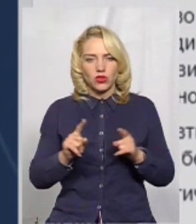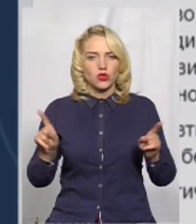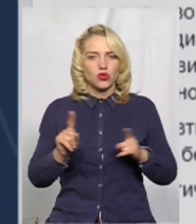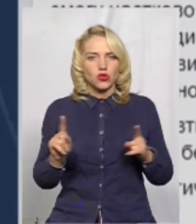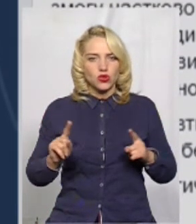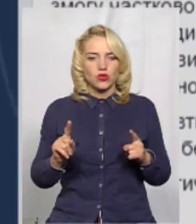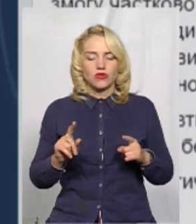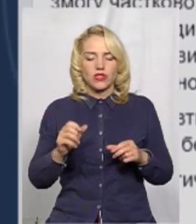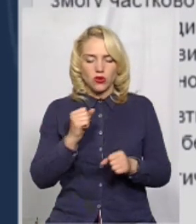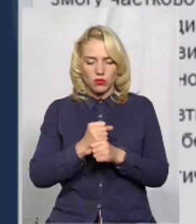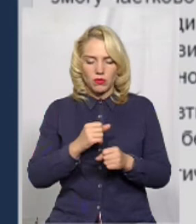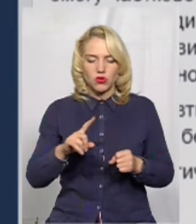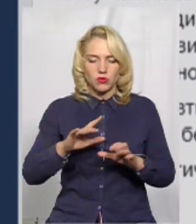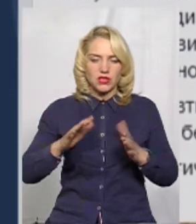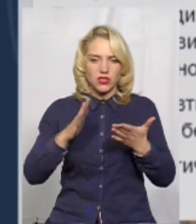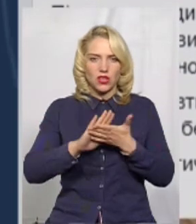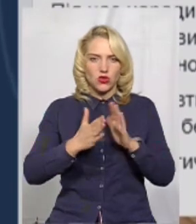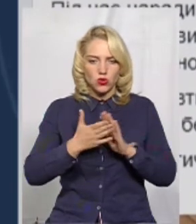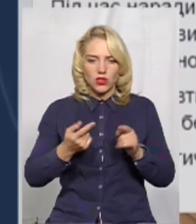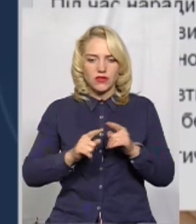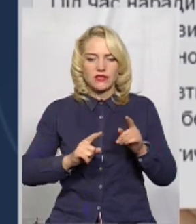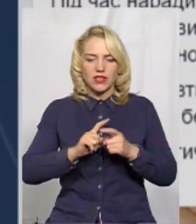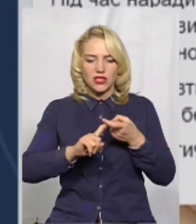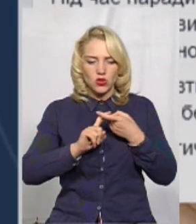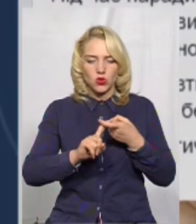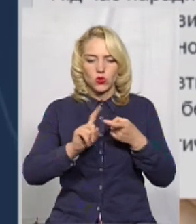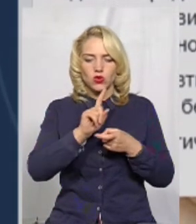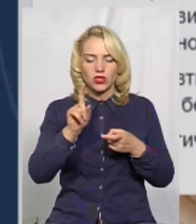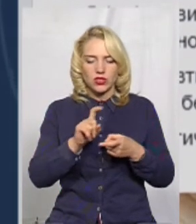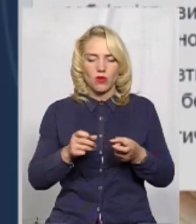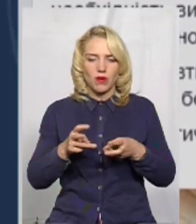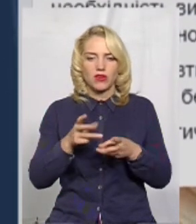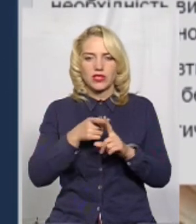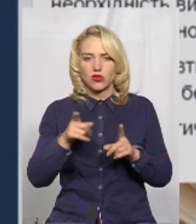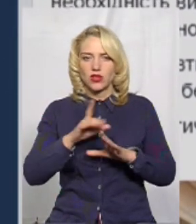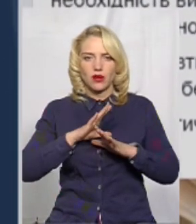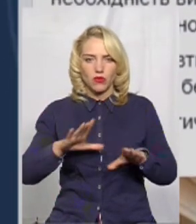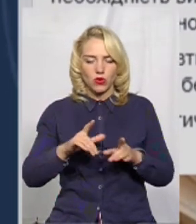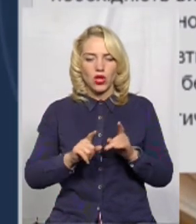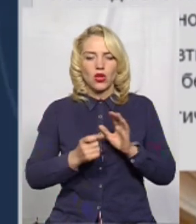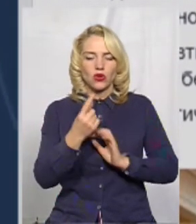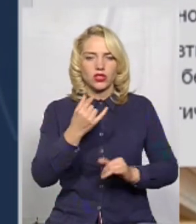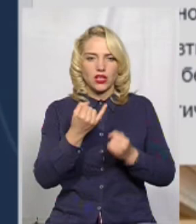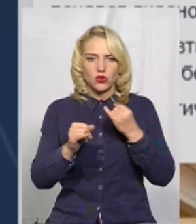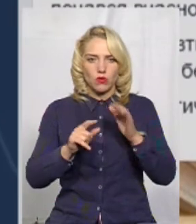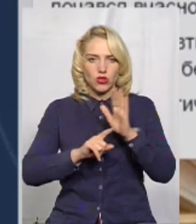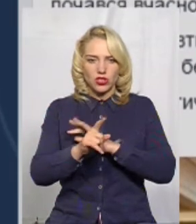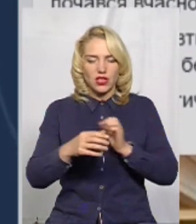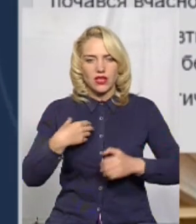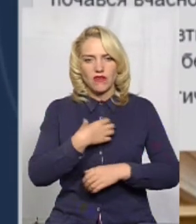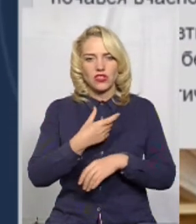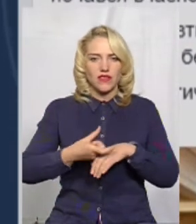все, щоб надзвичайну ситуацію у зв'язку із початком опалювального сезону у Смілі не було. 11 жовтня відбулася важлива,